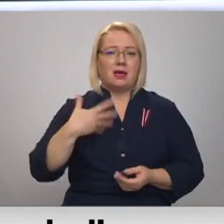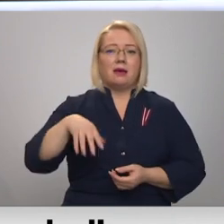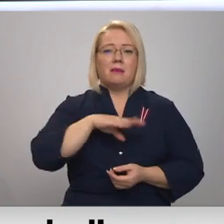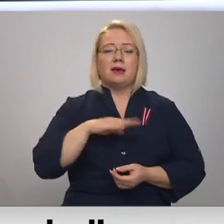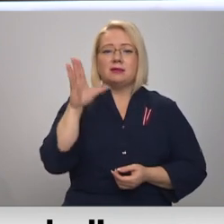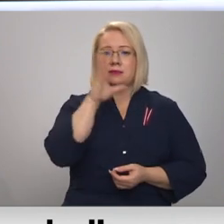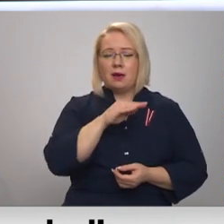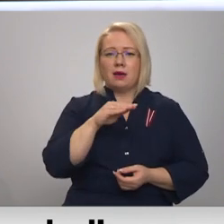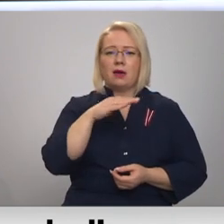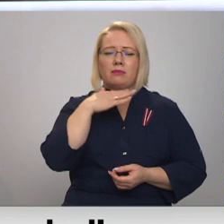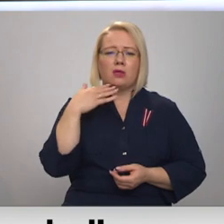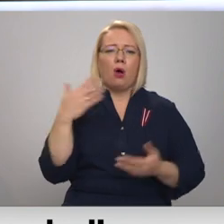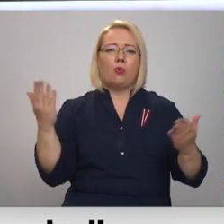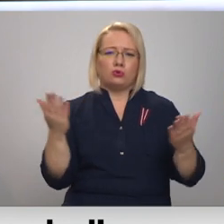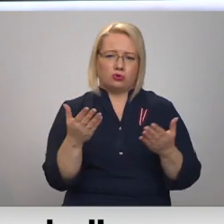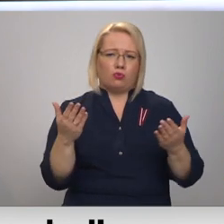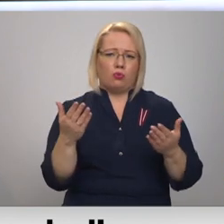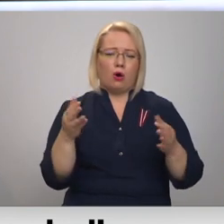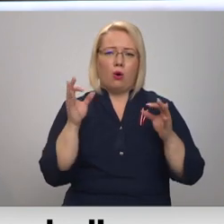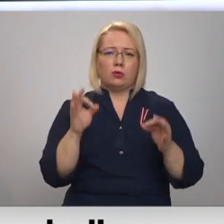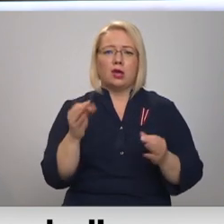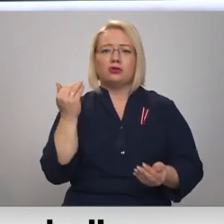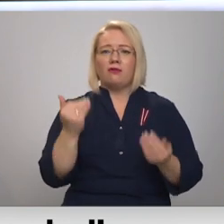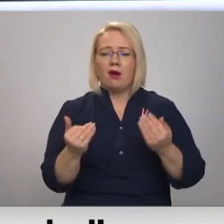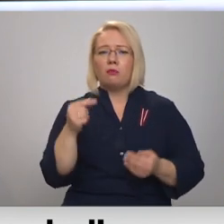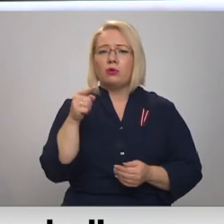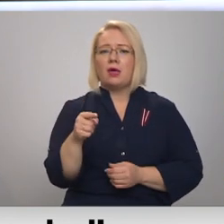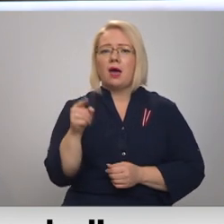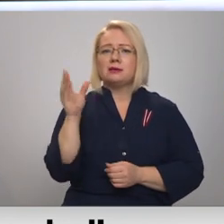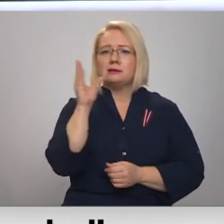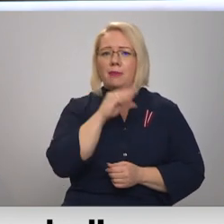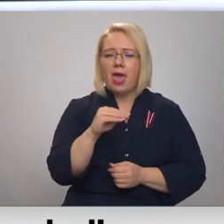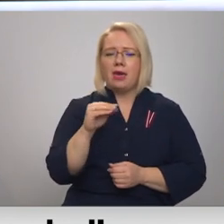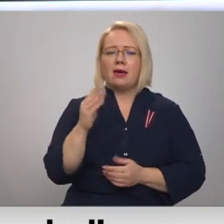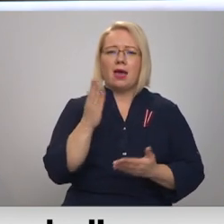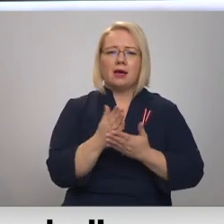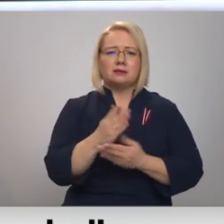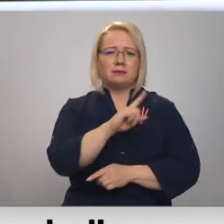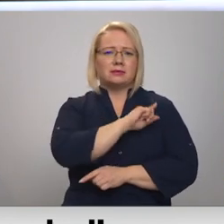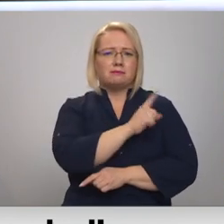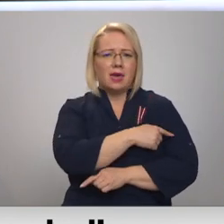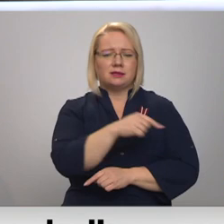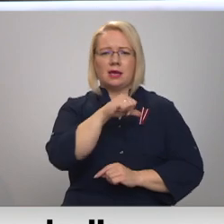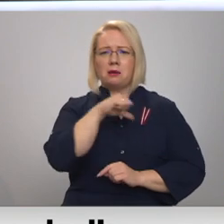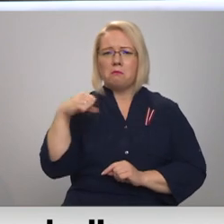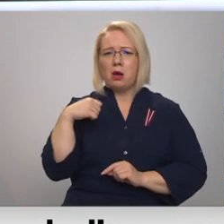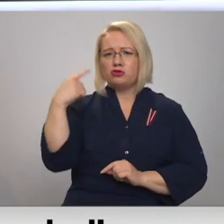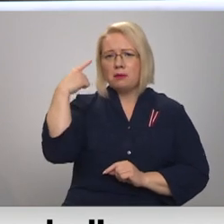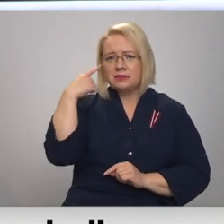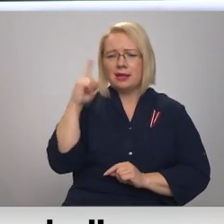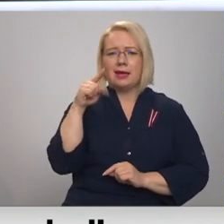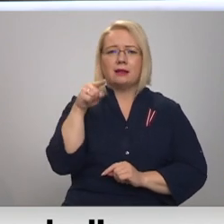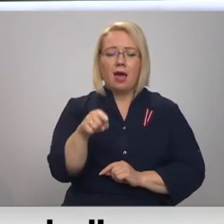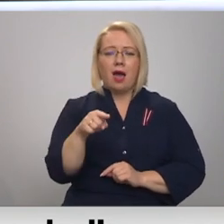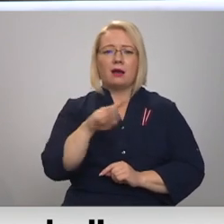spējam daudz kaut ko. Tieši varbūt šī spēja, ka mēs esam spēcīgi un pašapzinīgi, ir tā, ka